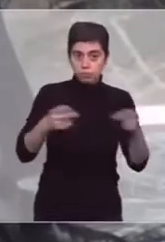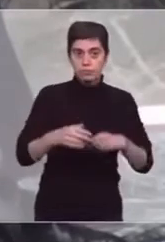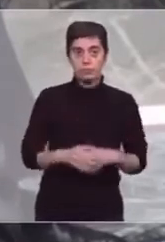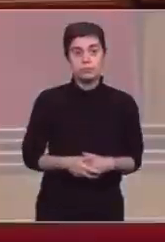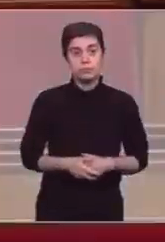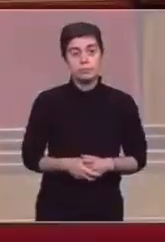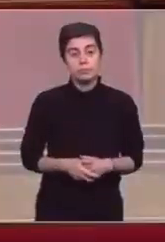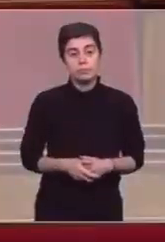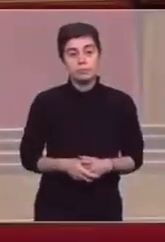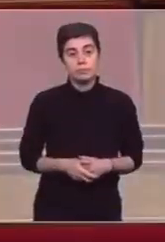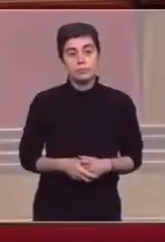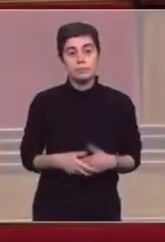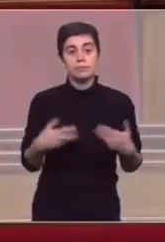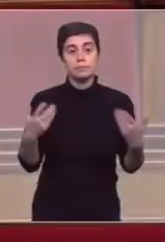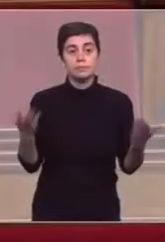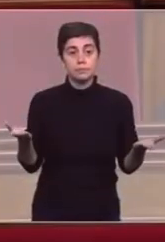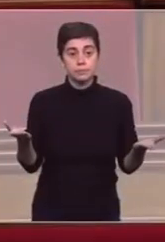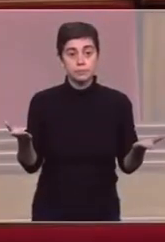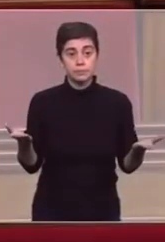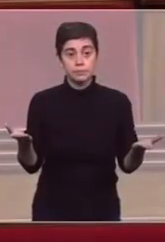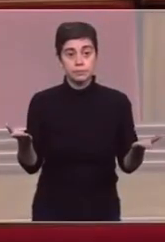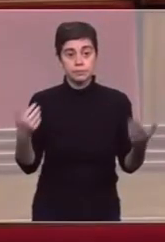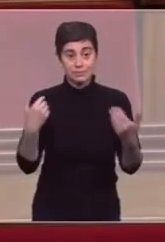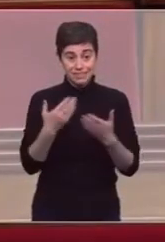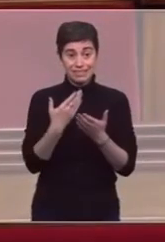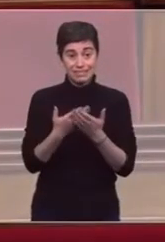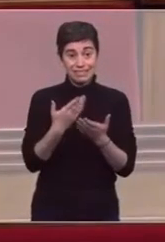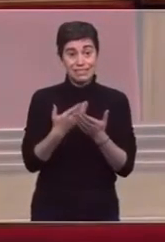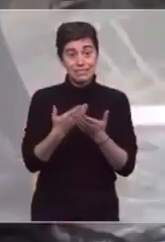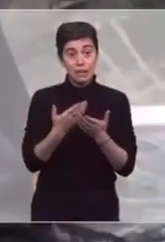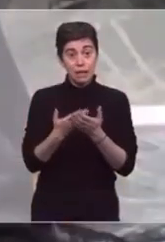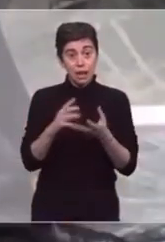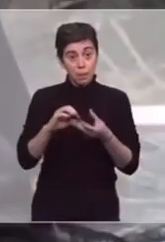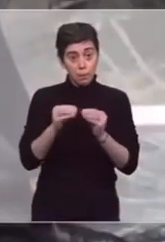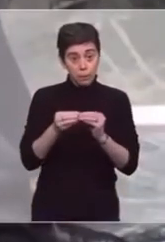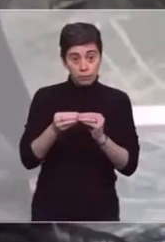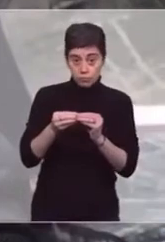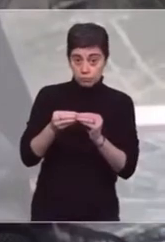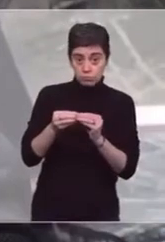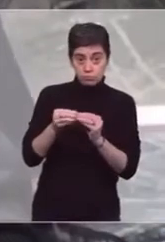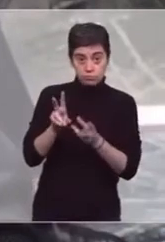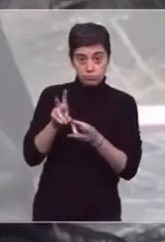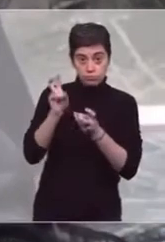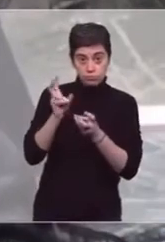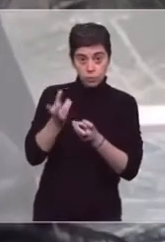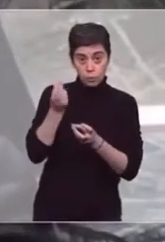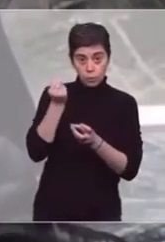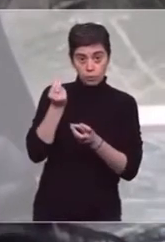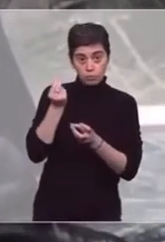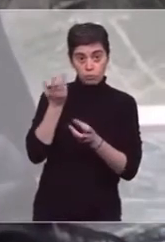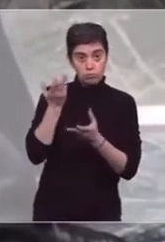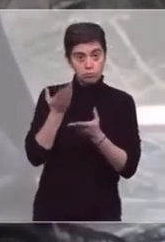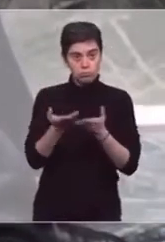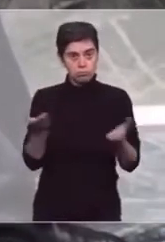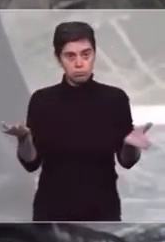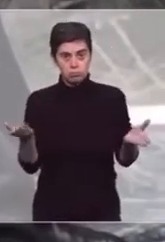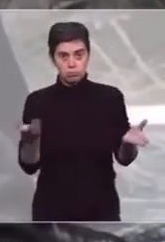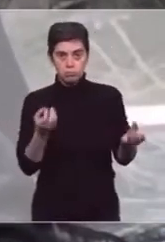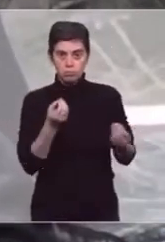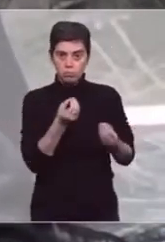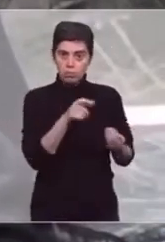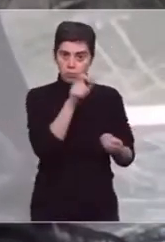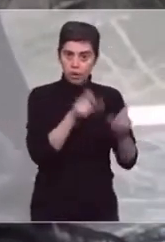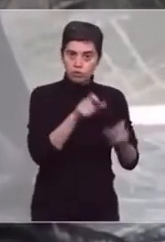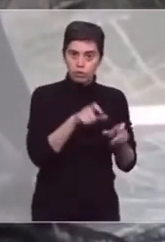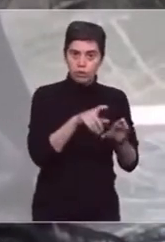pour autant, comprendre ces problématiques ne revient pas remettre en question le travail des élus et des